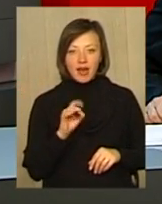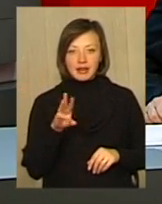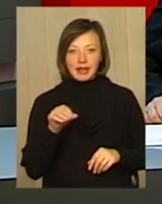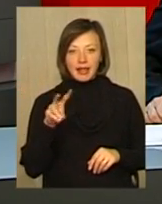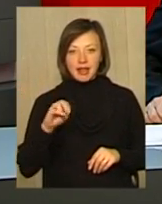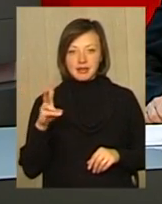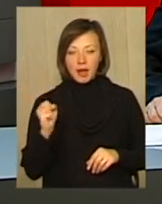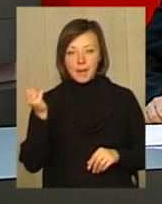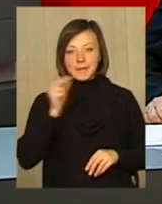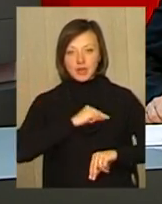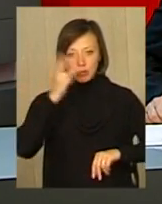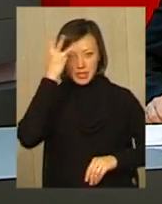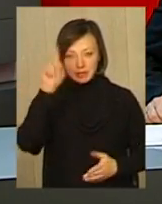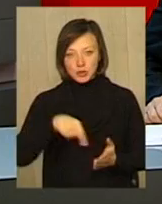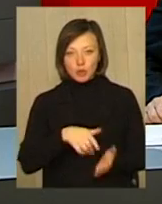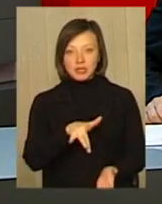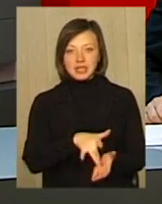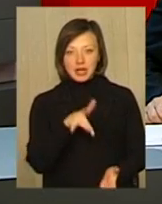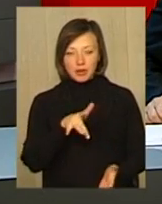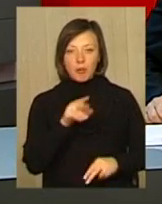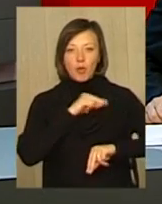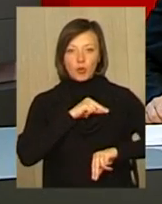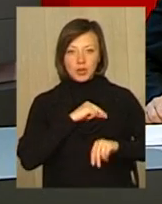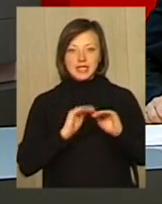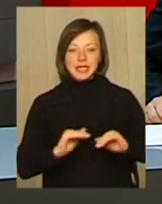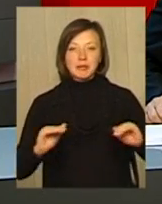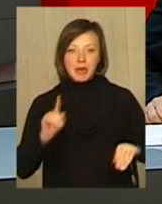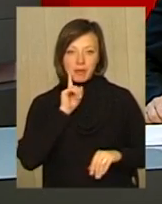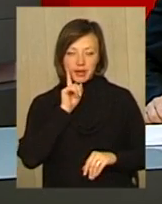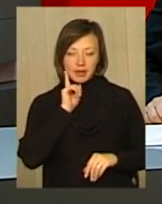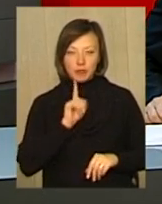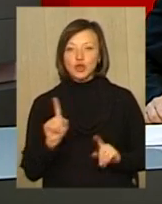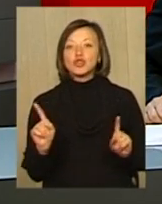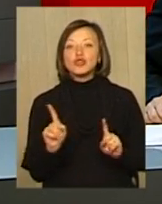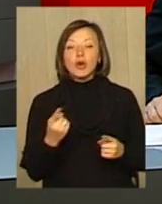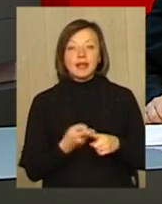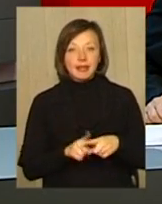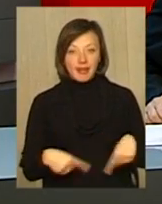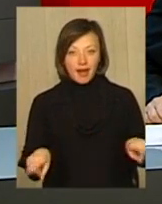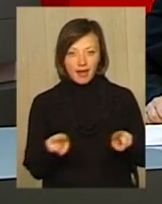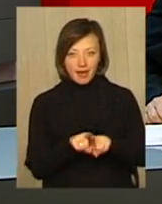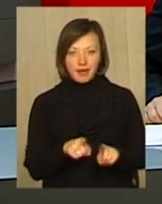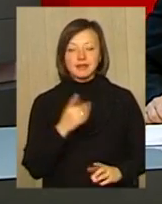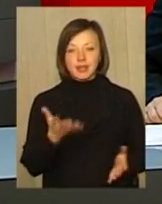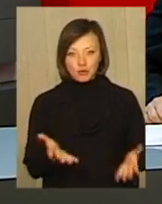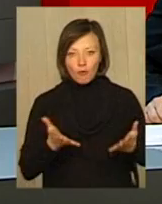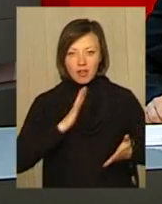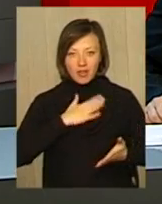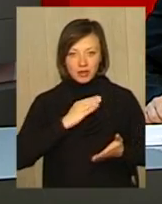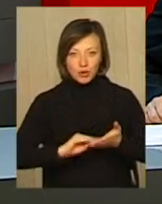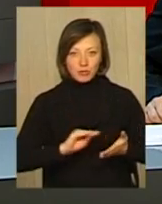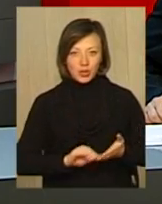яка працює в Хмельницькому міському центрі по роботі з дітьми та підлітками. Що воно таке – аеробокс, з'ясовувала наша